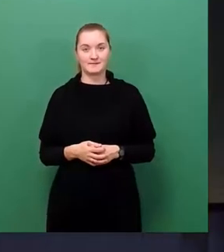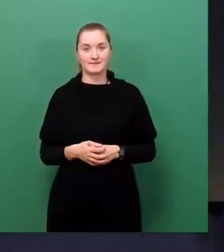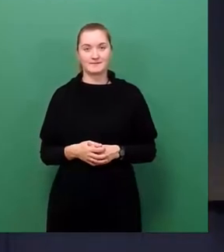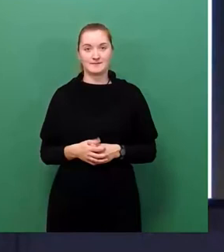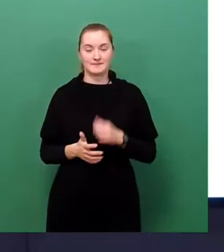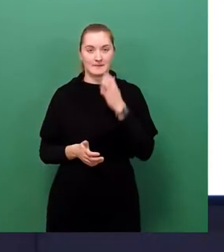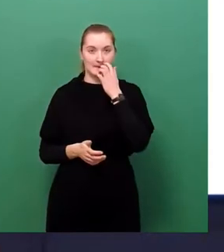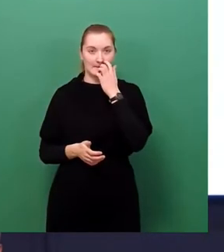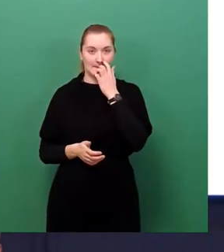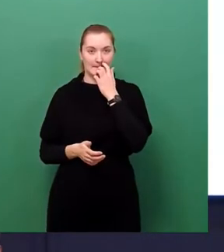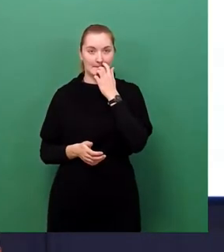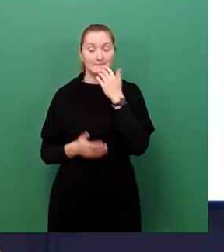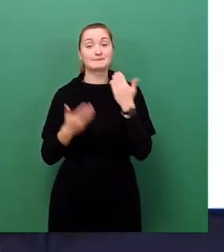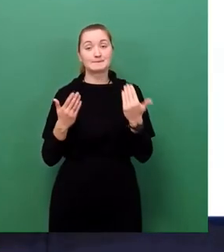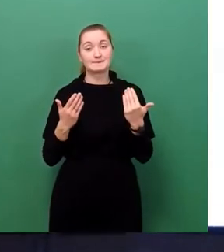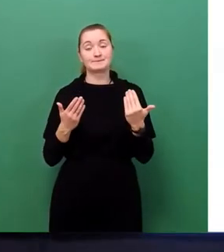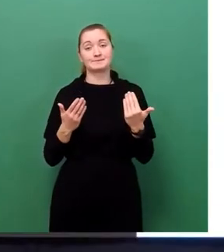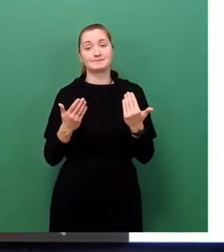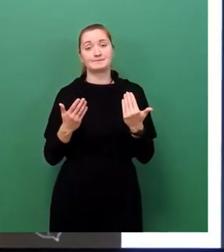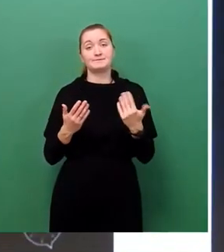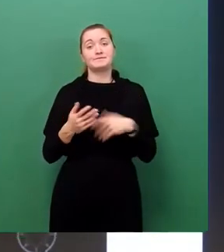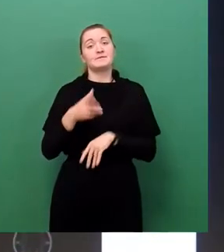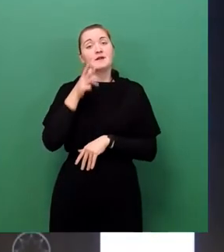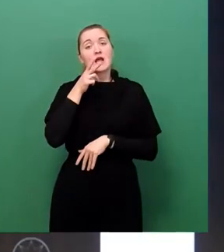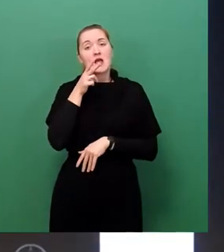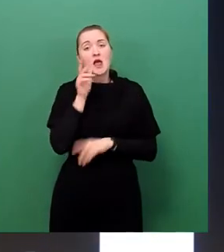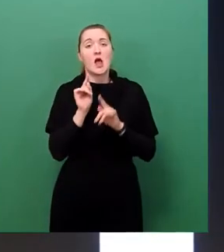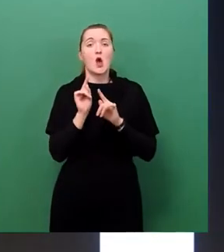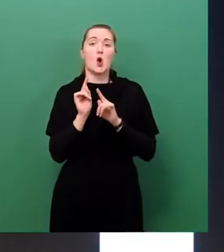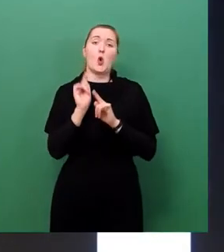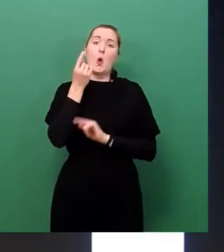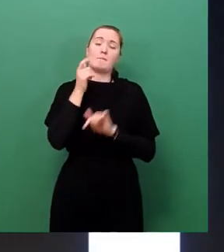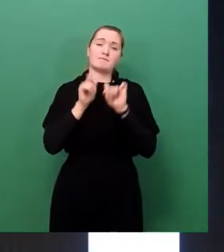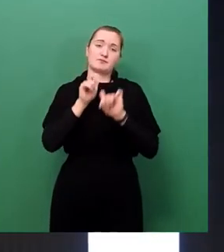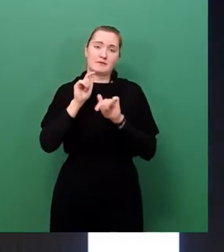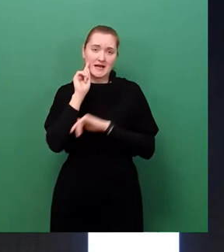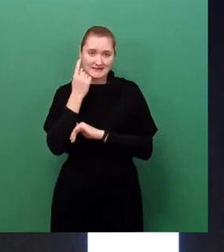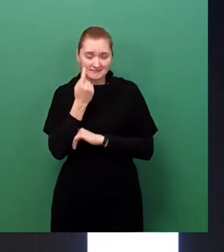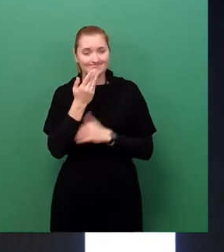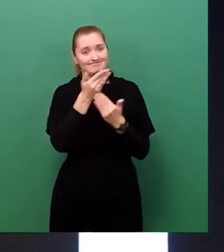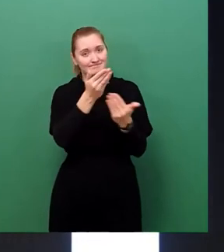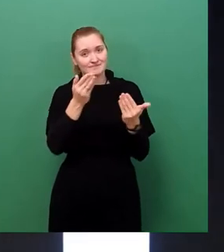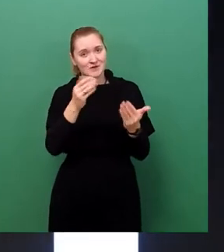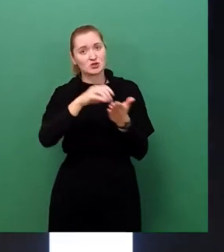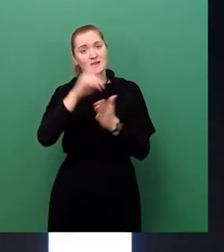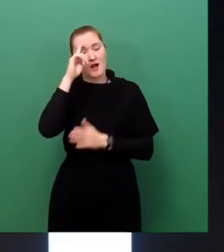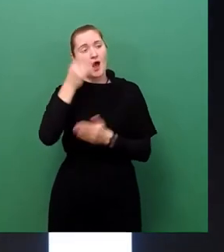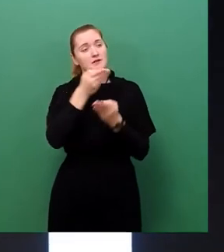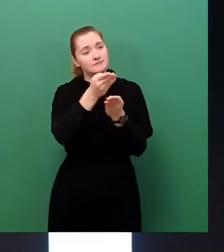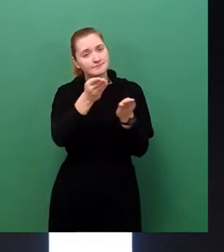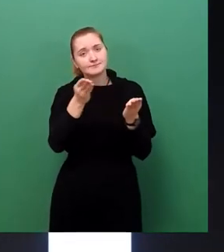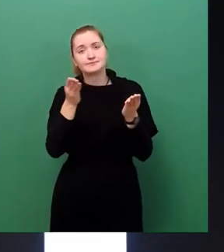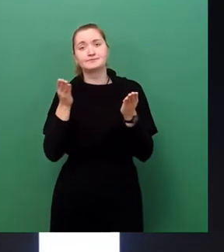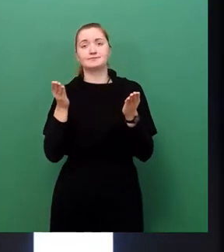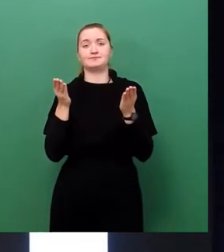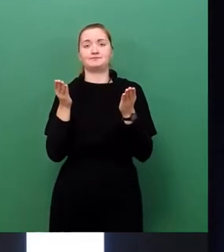Sehr verehrter Herr Oberbürgermeister, sehr geehrte Stadträte, meine Damen und Herren, Sie